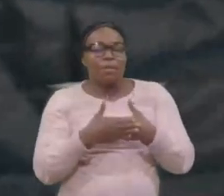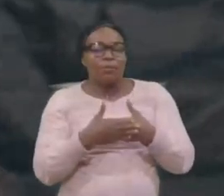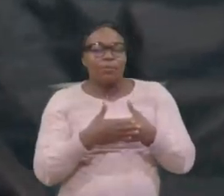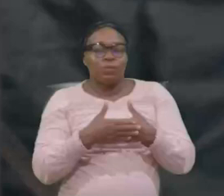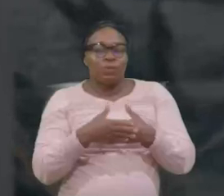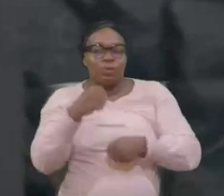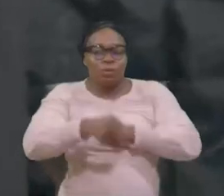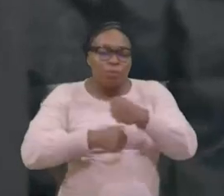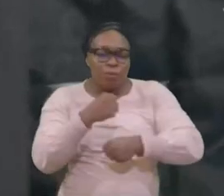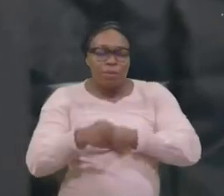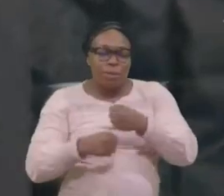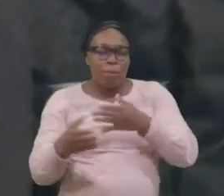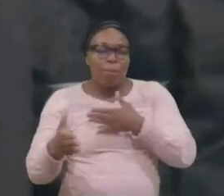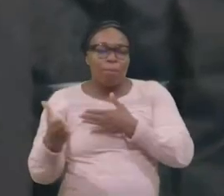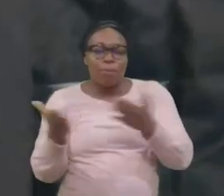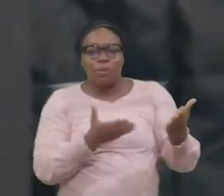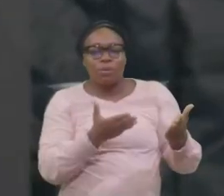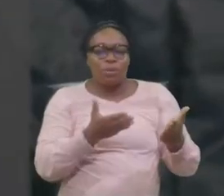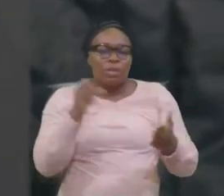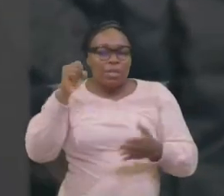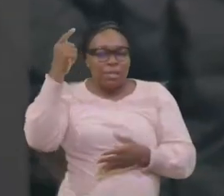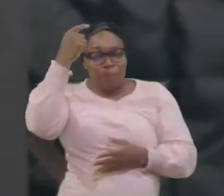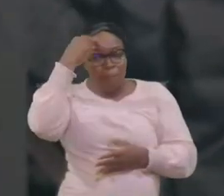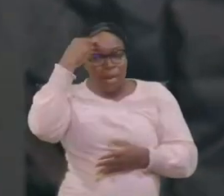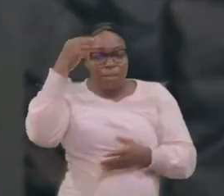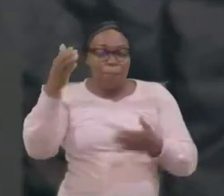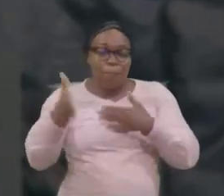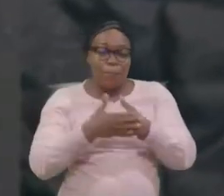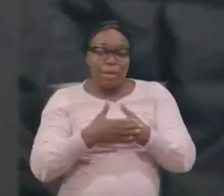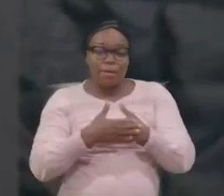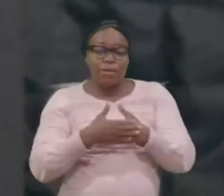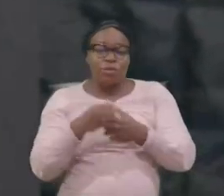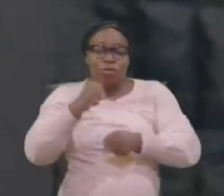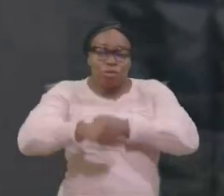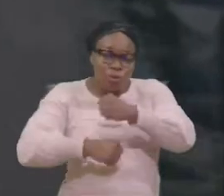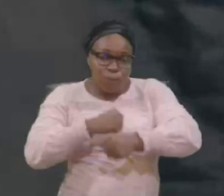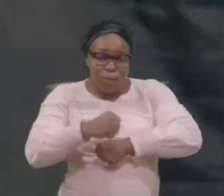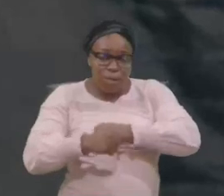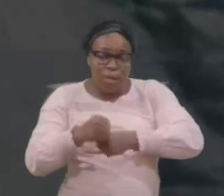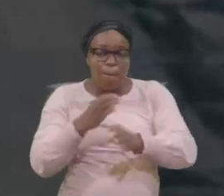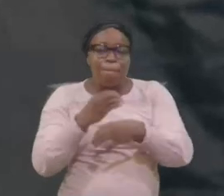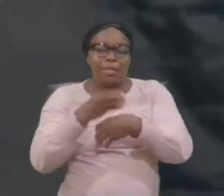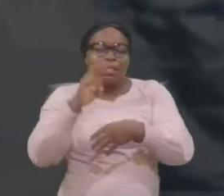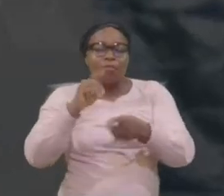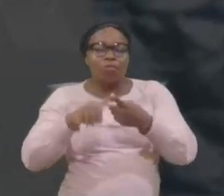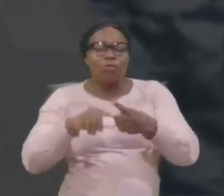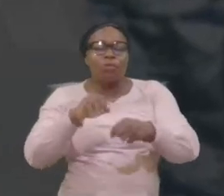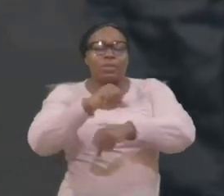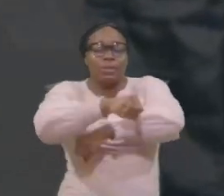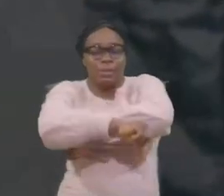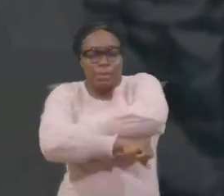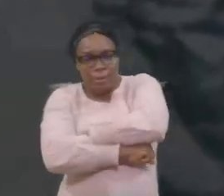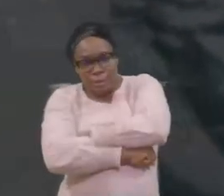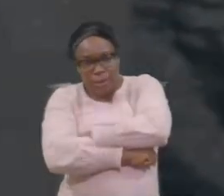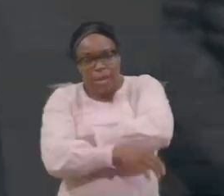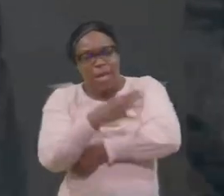La souffrance a ramené sa pensée. La souffrance l'a poussé à s'asseoir et